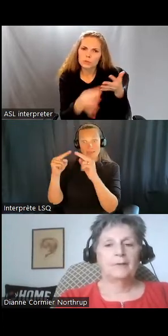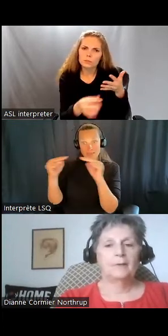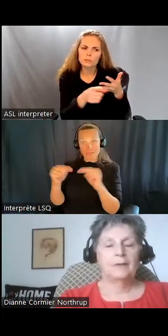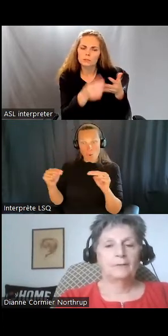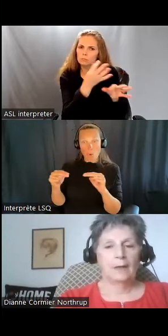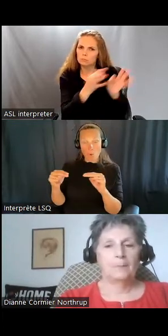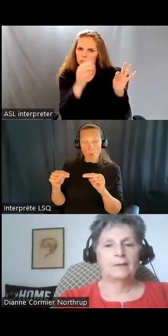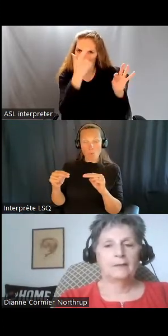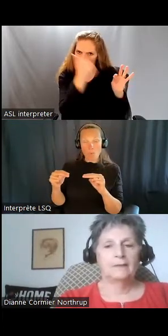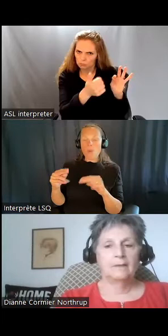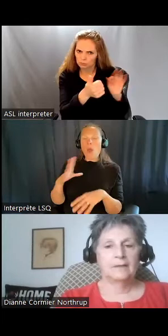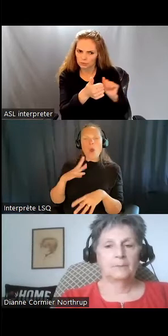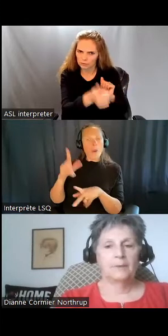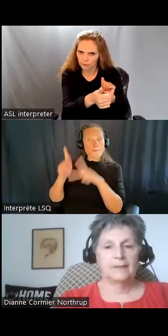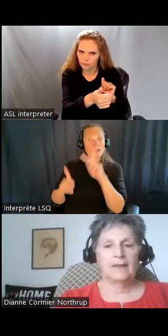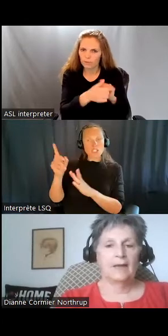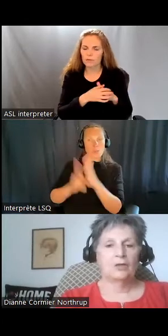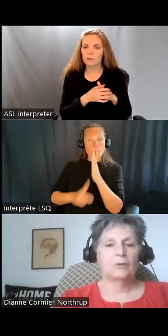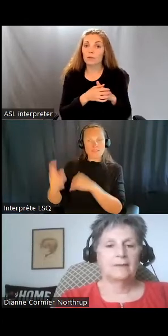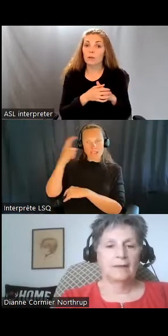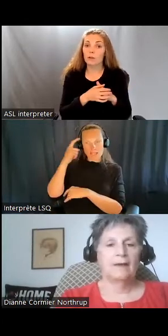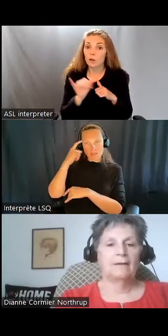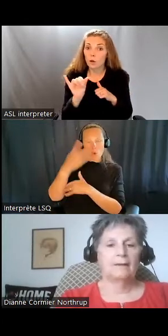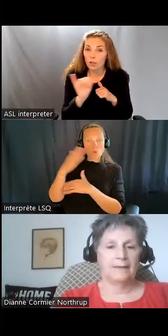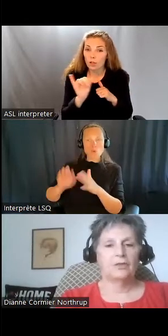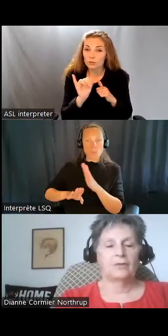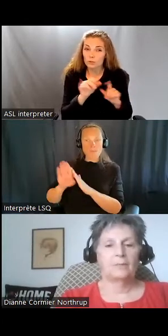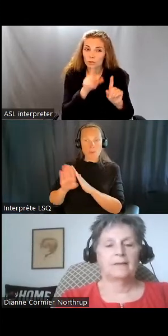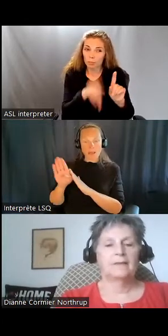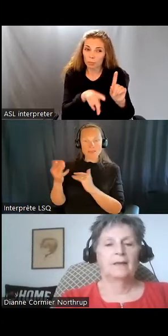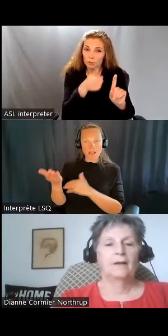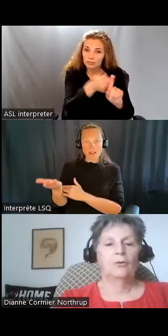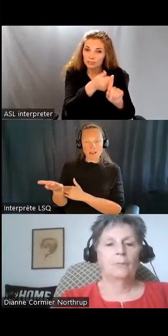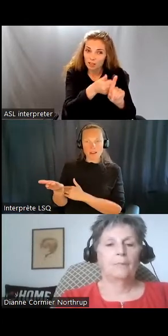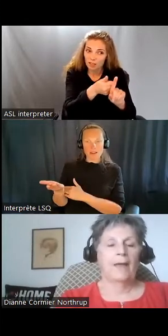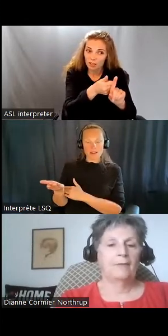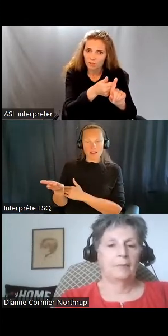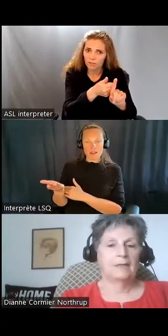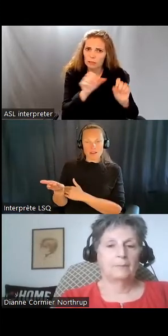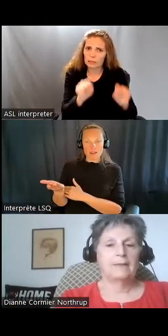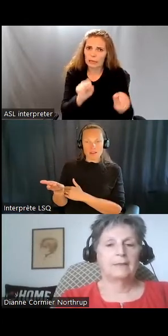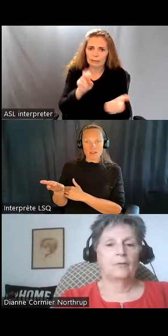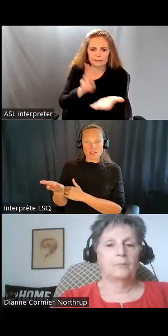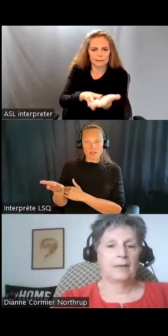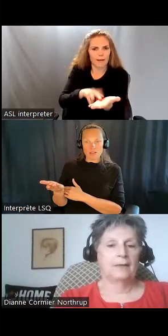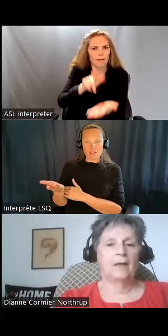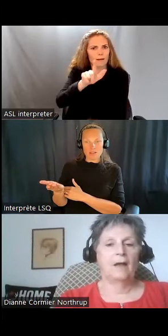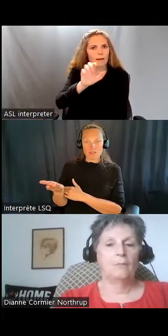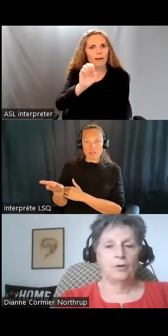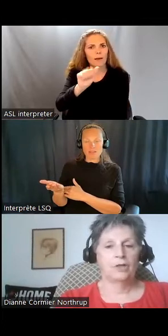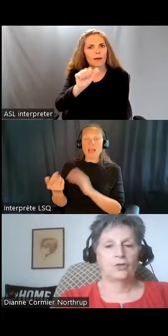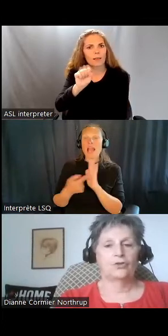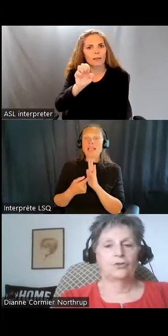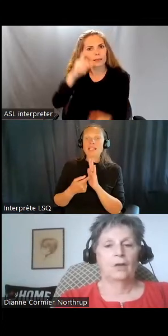vous avez des personnes qui ont une déficience intellectuelle ou développementale qui le baillent de location